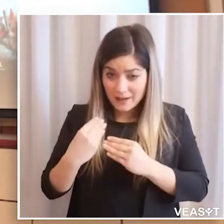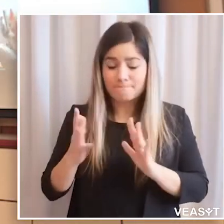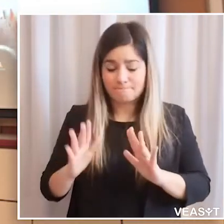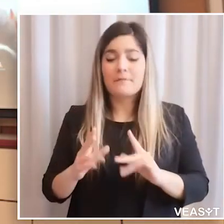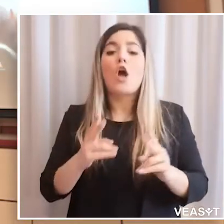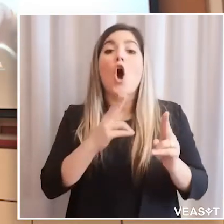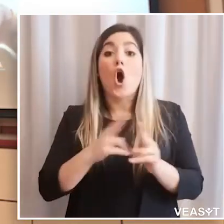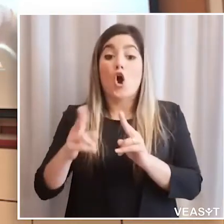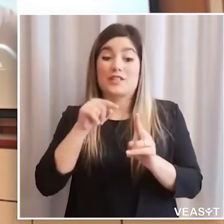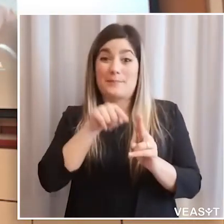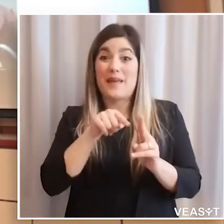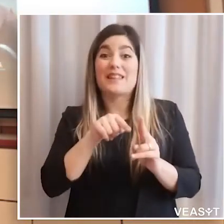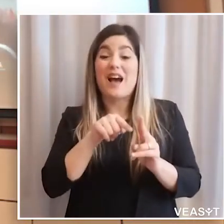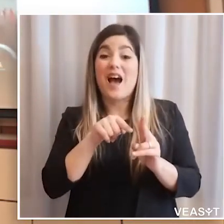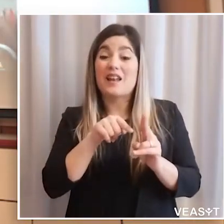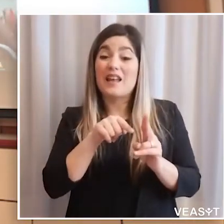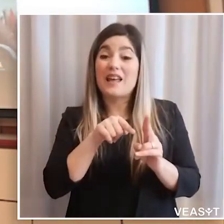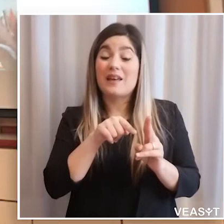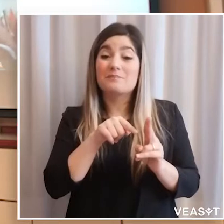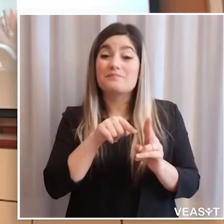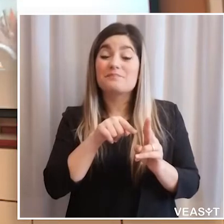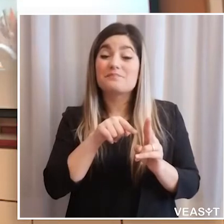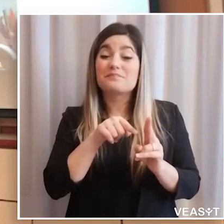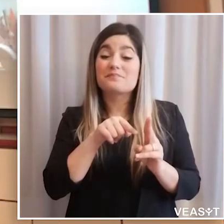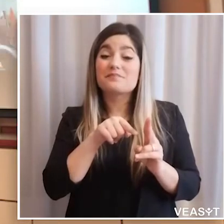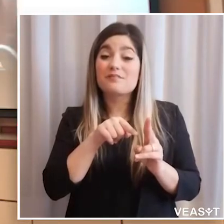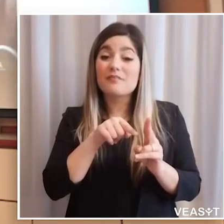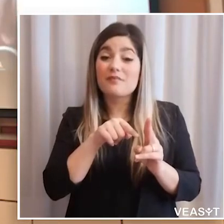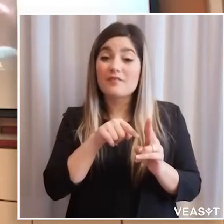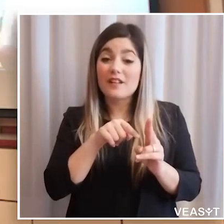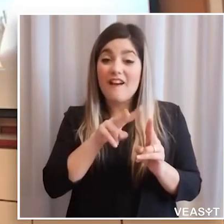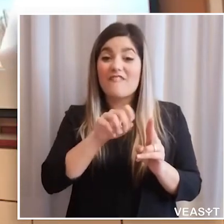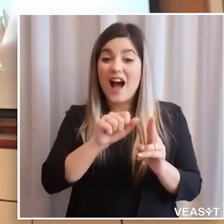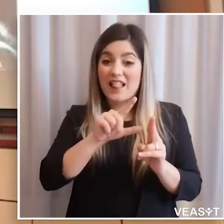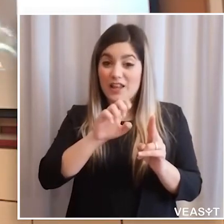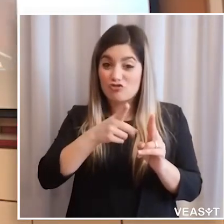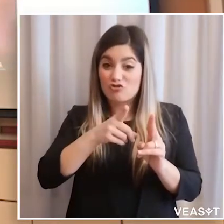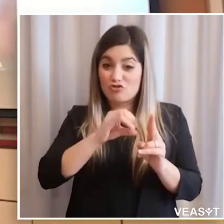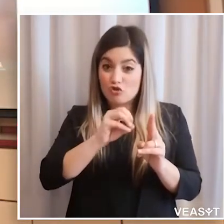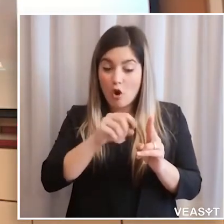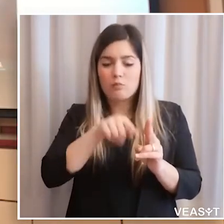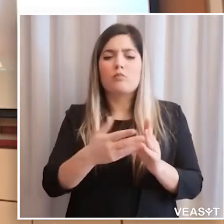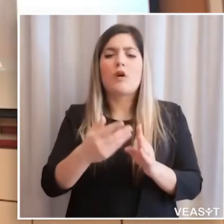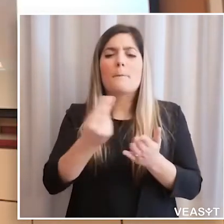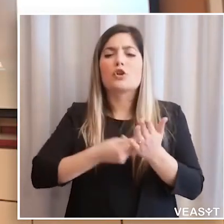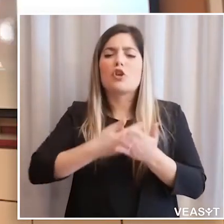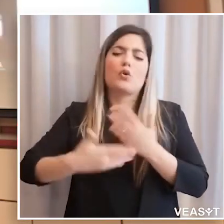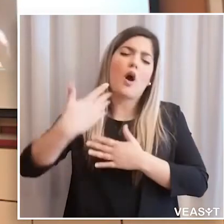Cerco di intuire il livello della domanda. Allora, l'ospedale di